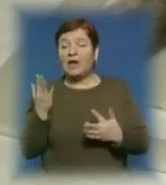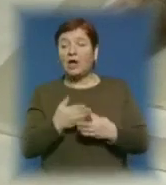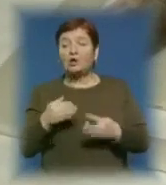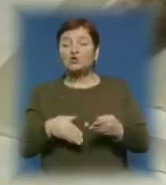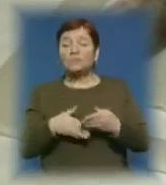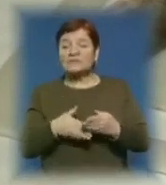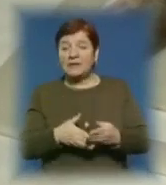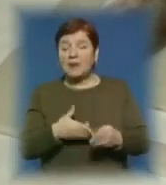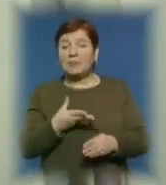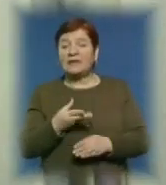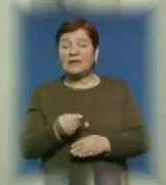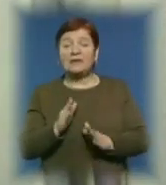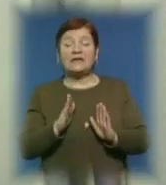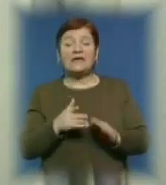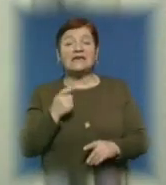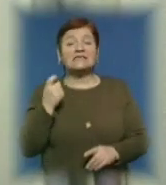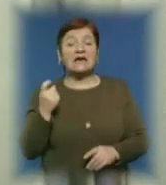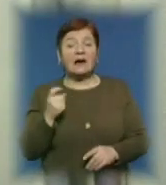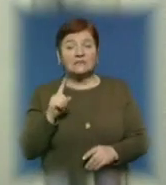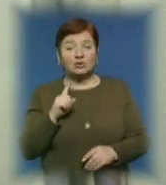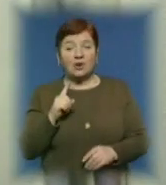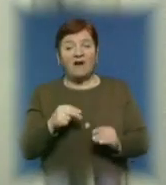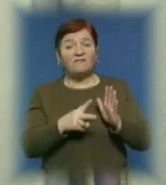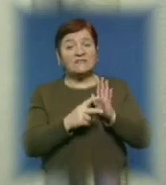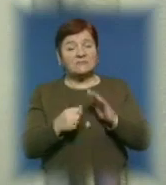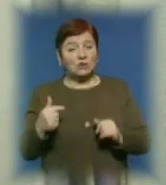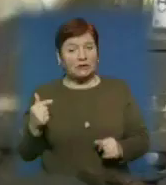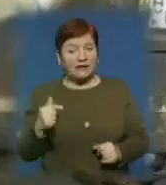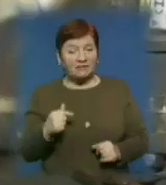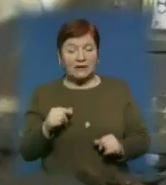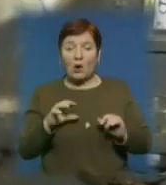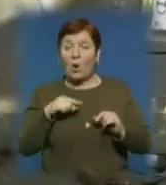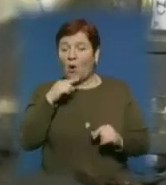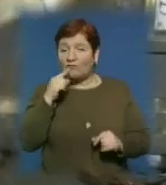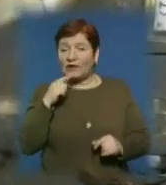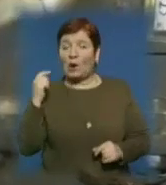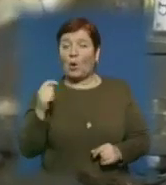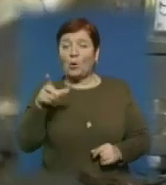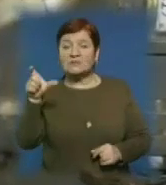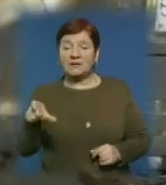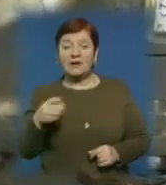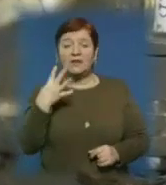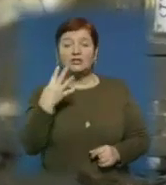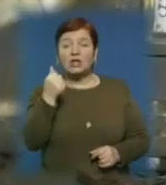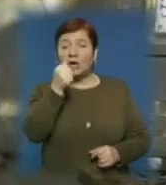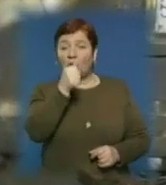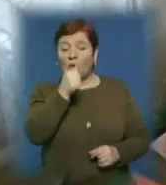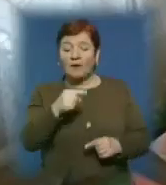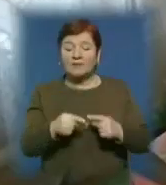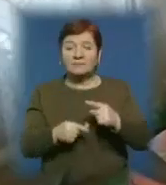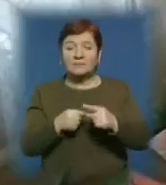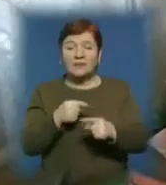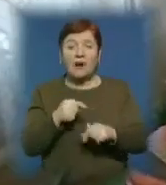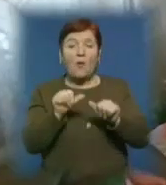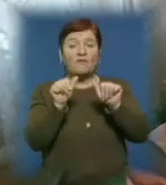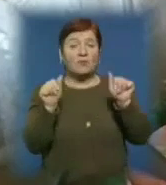доводилось би платити лише за газ щонайменше 800 гривень, розказує господарка. Чотири роки поспіль вона оформляє